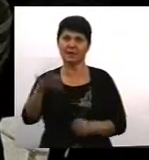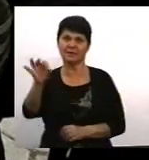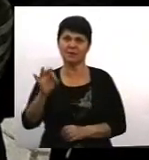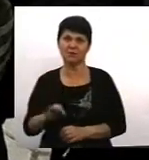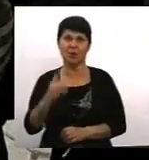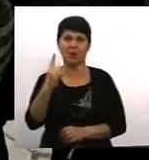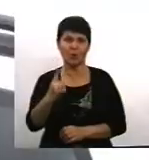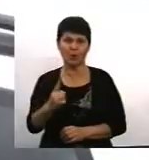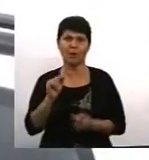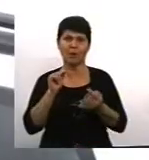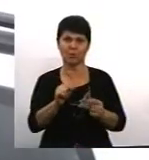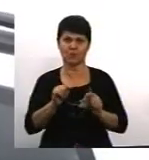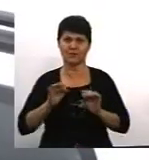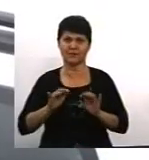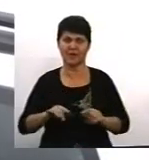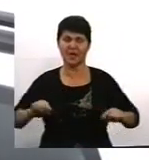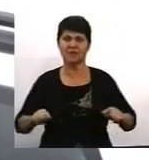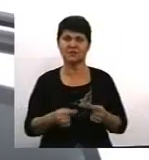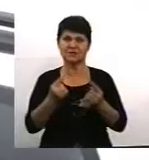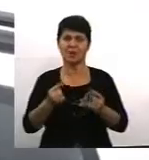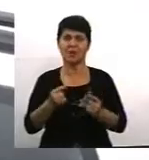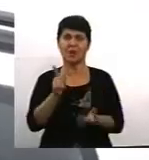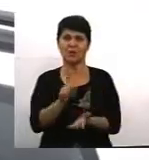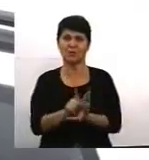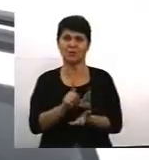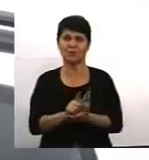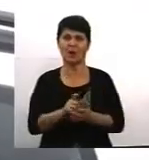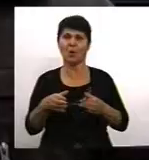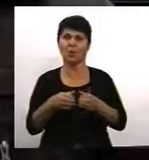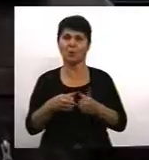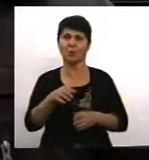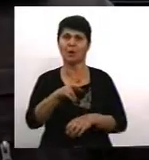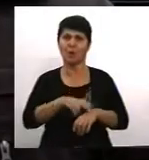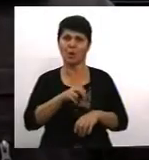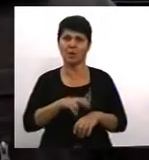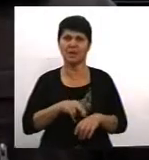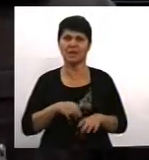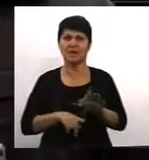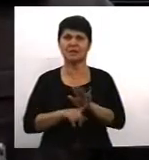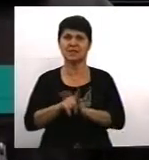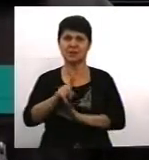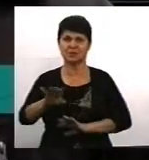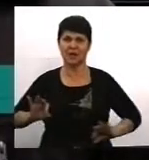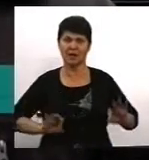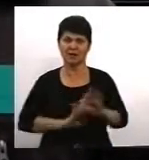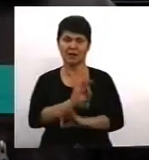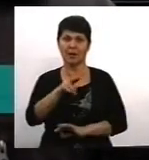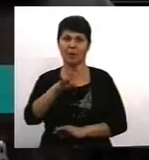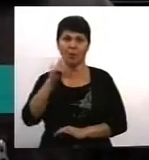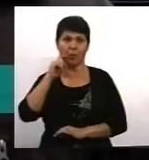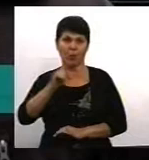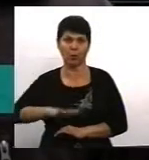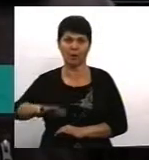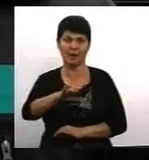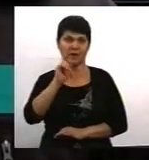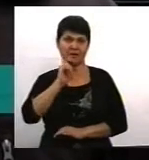з кроків протидії стало створення та функціонування мобільних груп поліції. Запускається пілотний проєкт по Україні. Вінниця